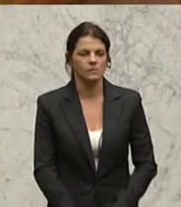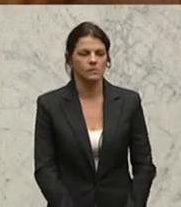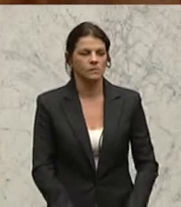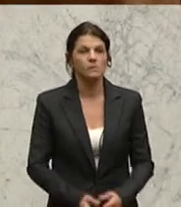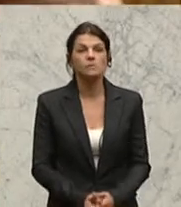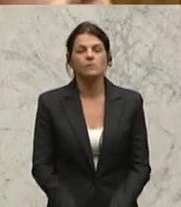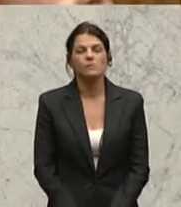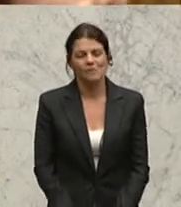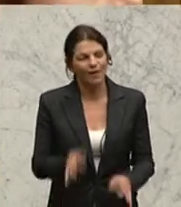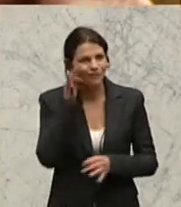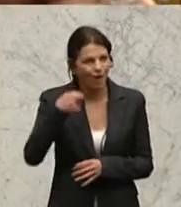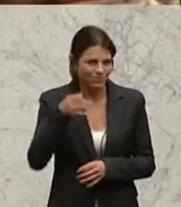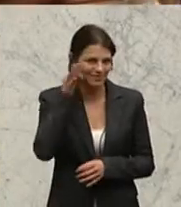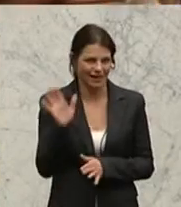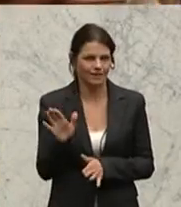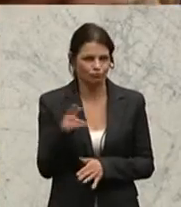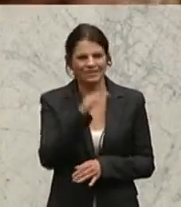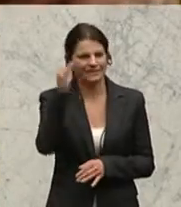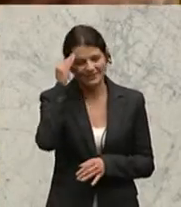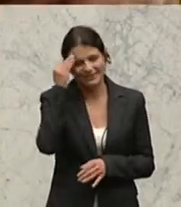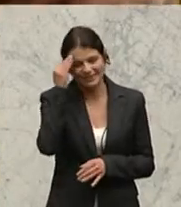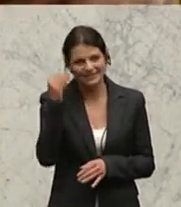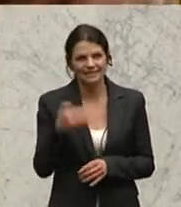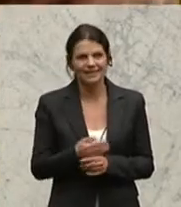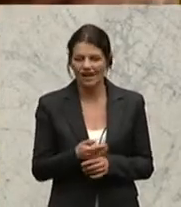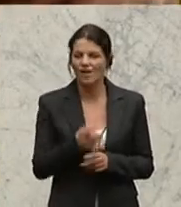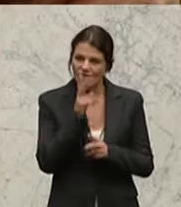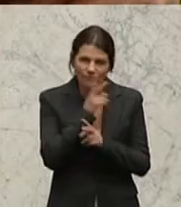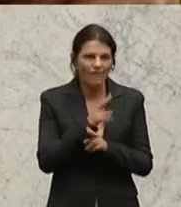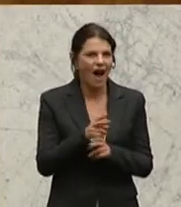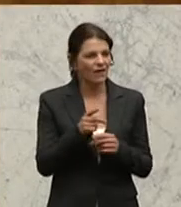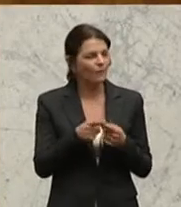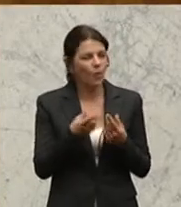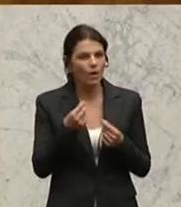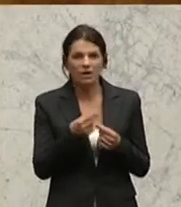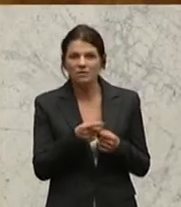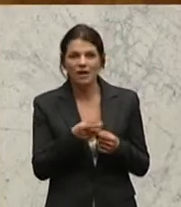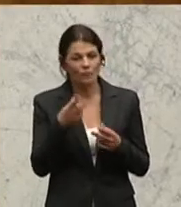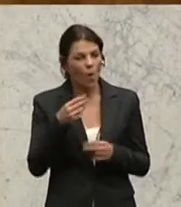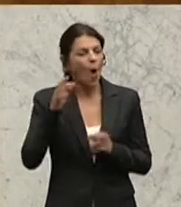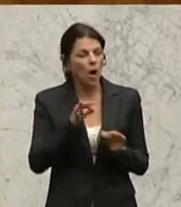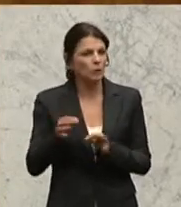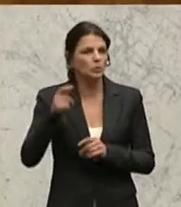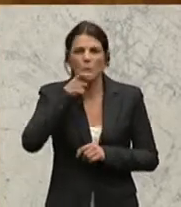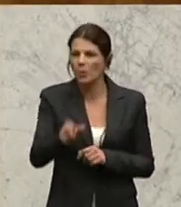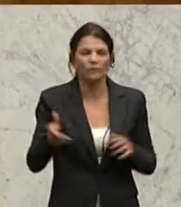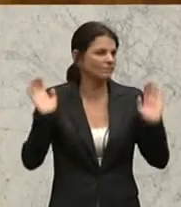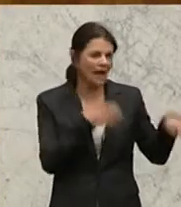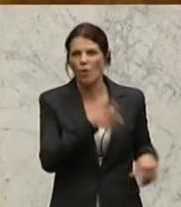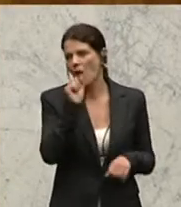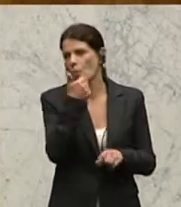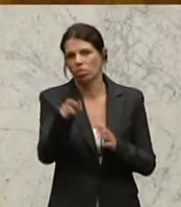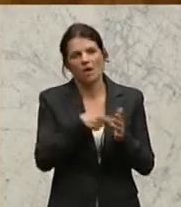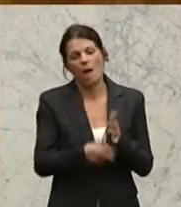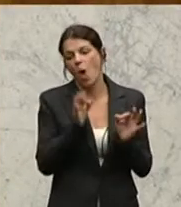Frau Präsidentin, Sie wissen ganz genau, dass die Wahrheit von Ordnungsrufen nicht umfasst werden kann. Da können Sie hundertmal Ordnungsrufe verteilen. Denn die